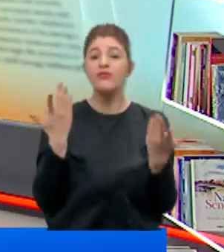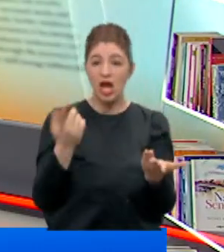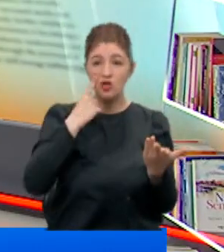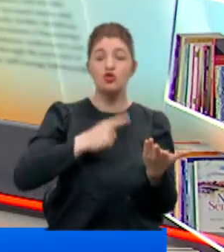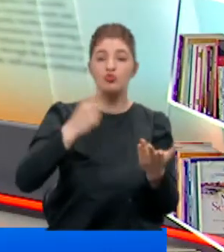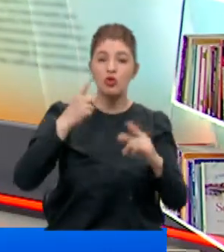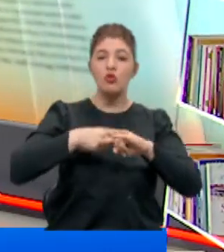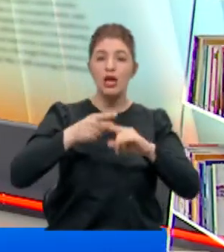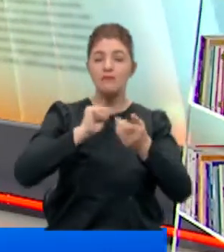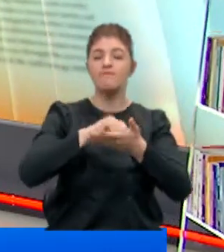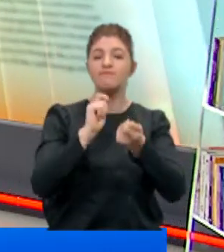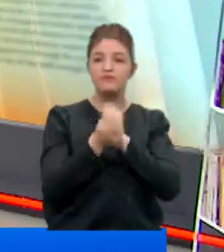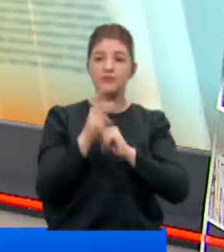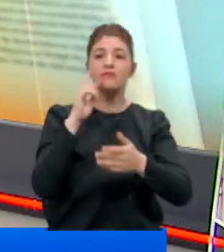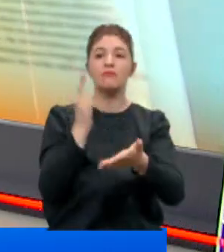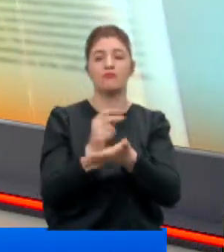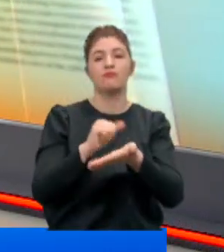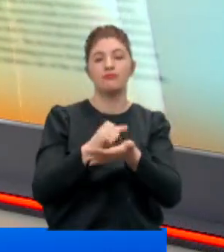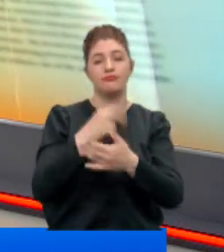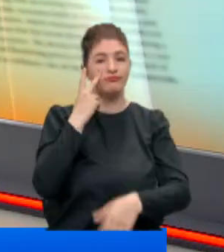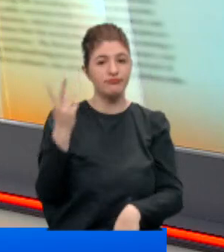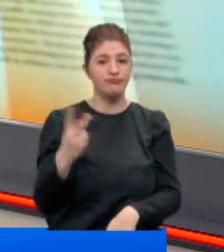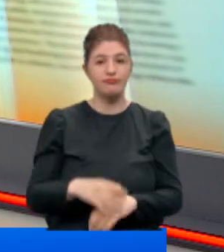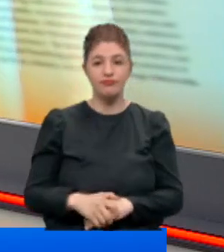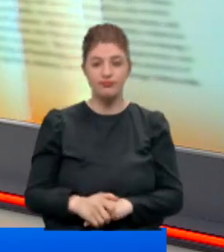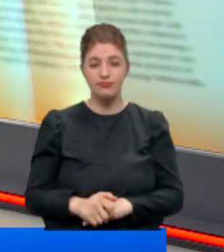Cumhuriyet ve Hürriyet'ten sonra Karar Gazetesi'ne geçiyorum.